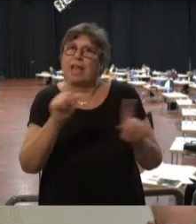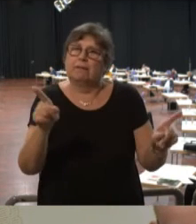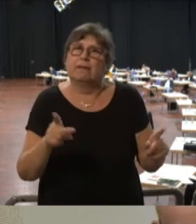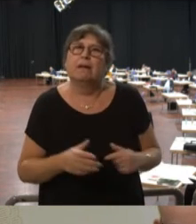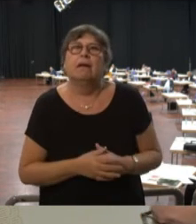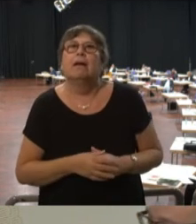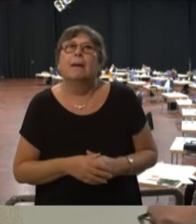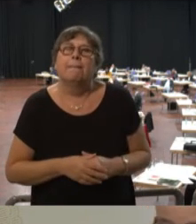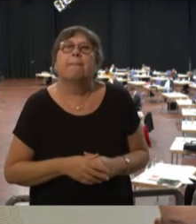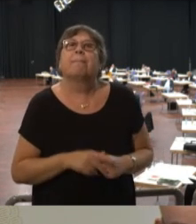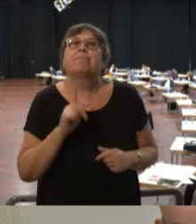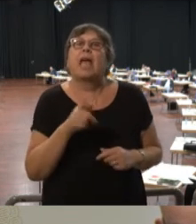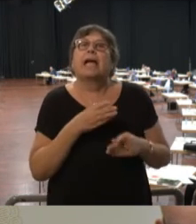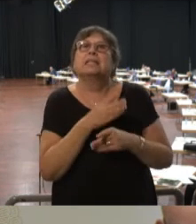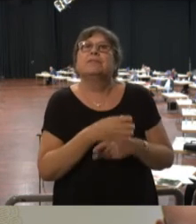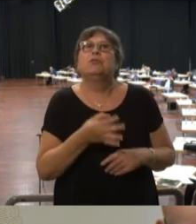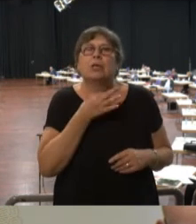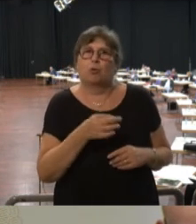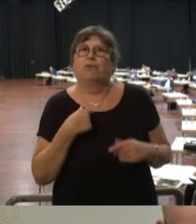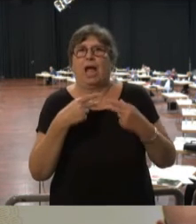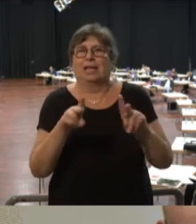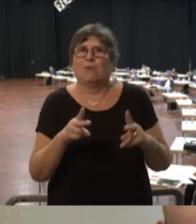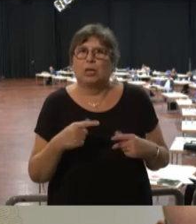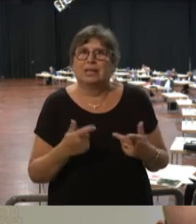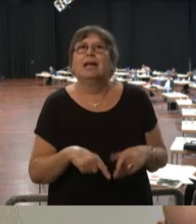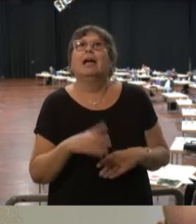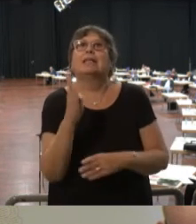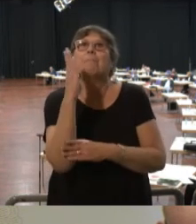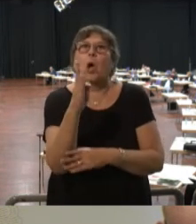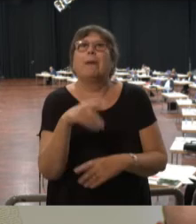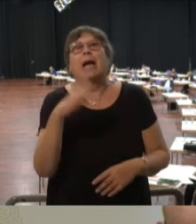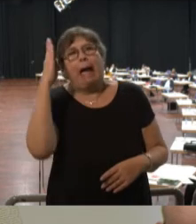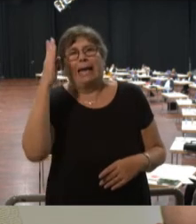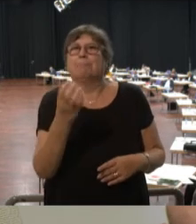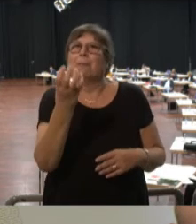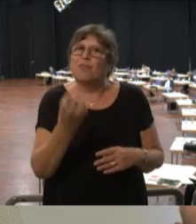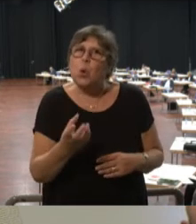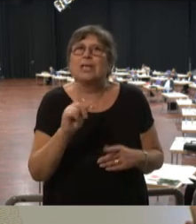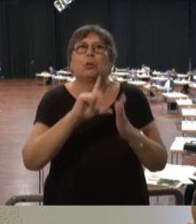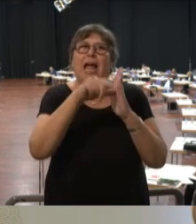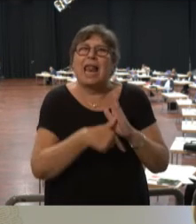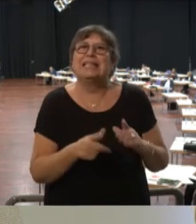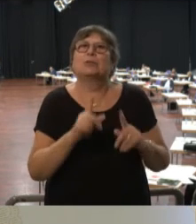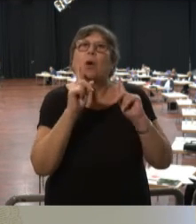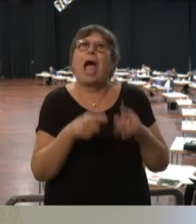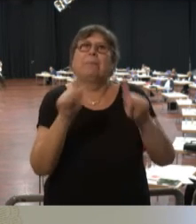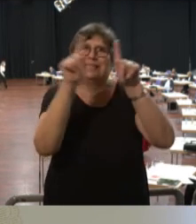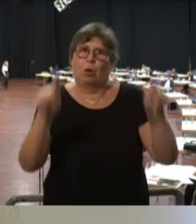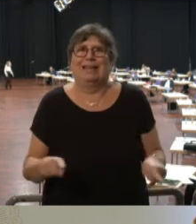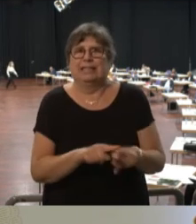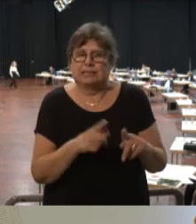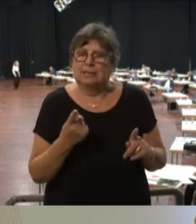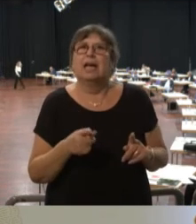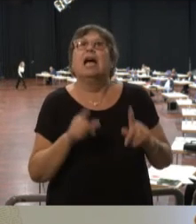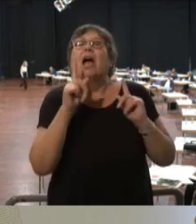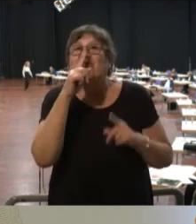ein längerer Zwischenruf, auf den ich jetzt antworte. Die Bäume erkennt man an den Früchtern und die Leistungen erkennt man am Schluss am Ergebnis. Und wenn